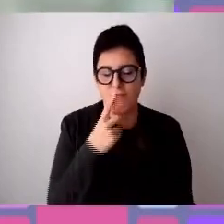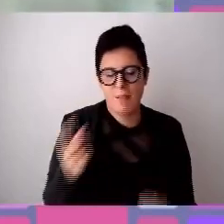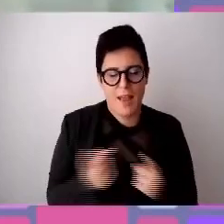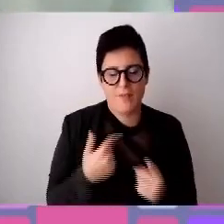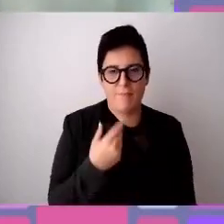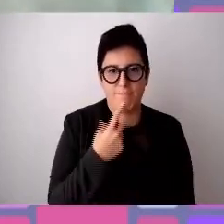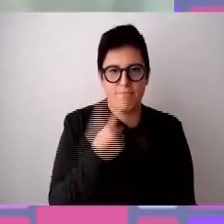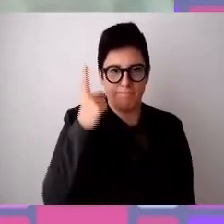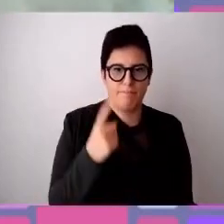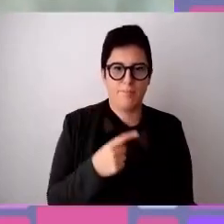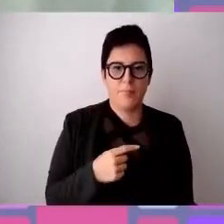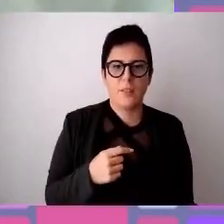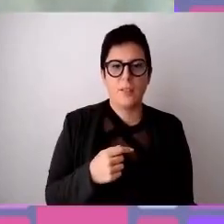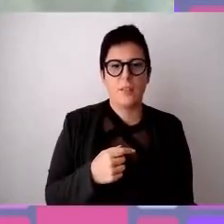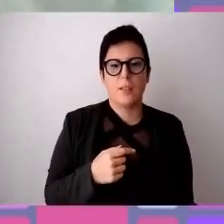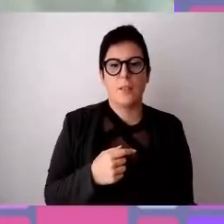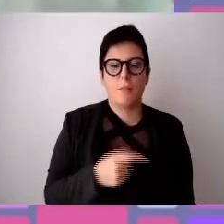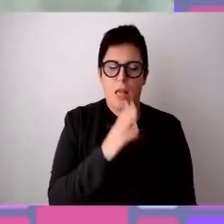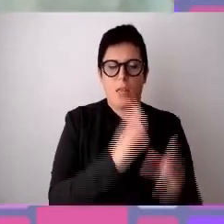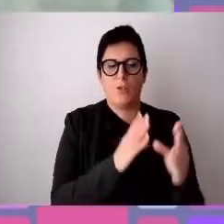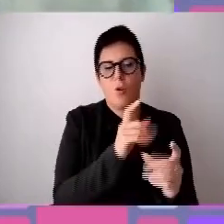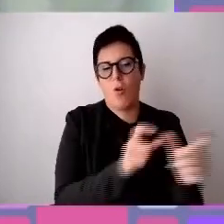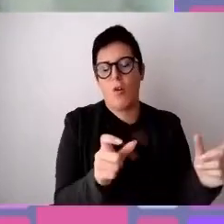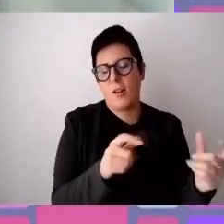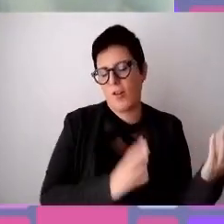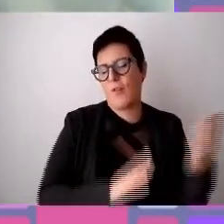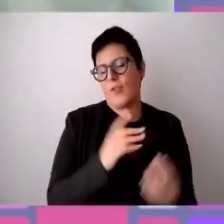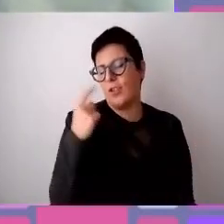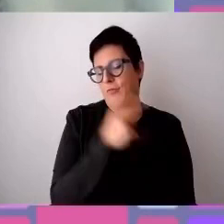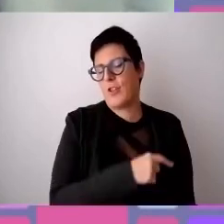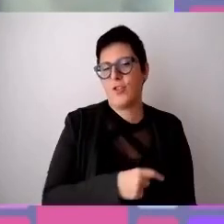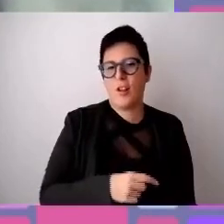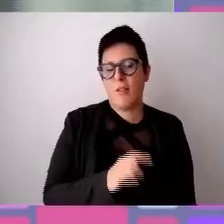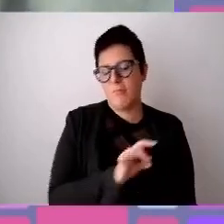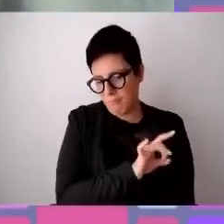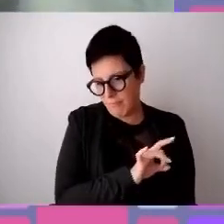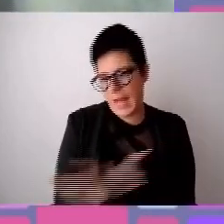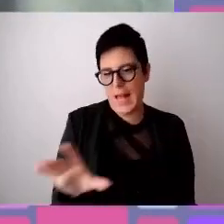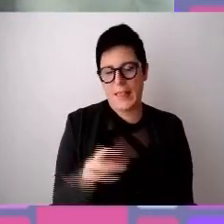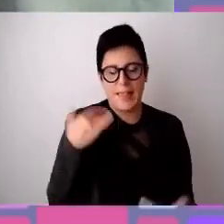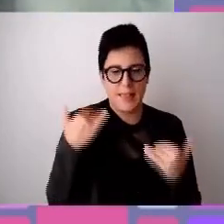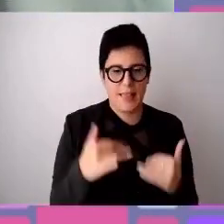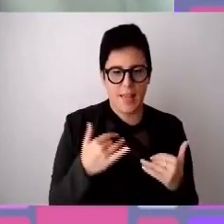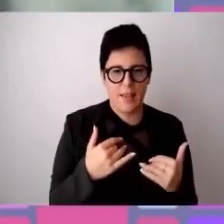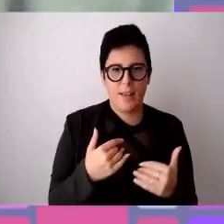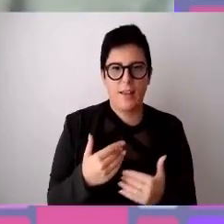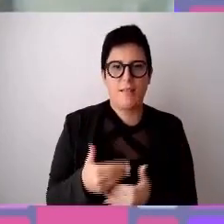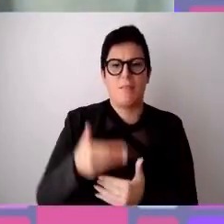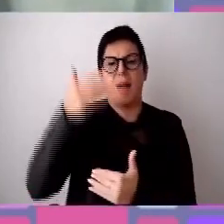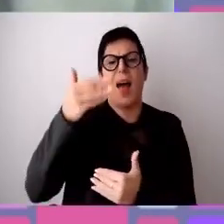me è più difficile con con le persone è più difficile con le persone le barriere architettoniche